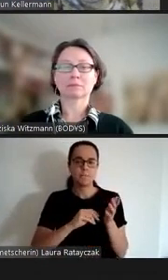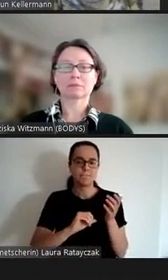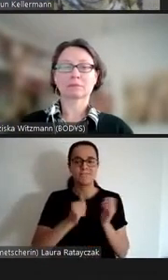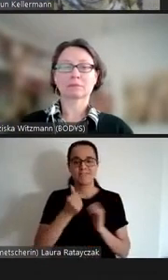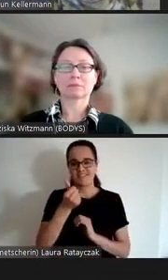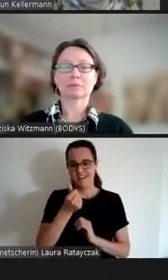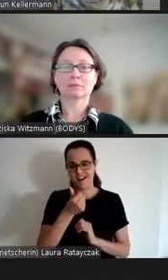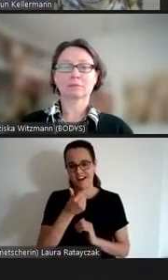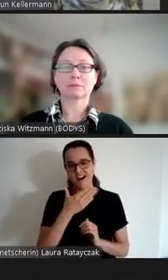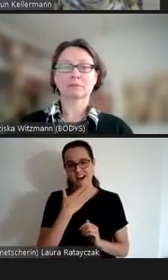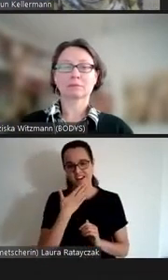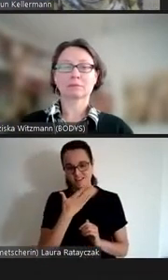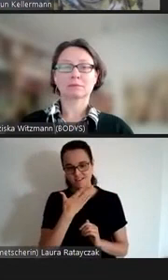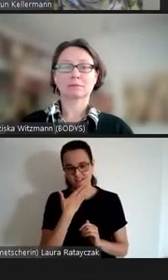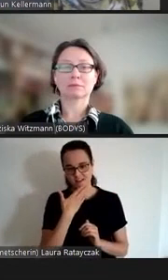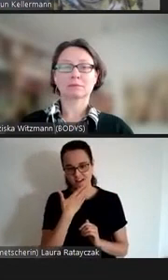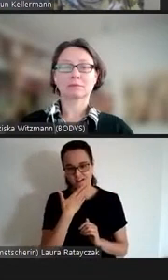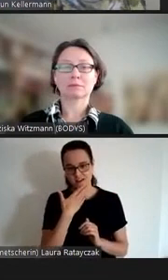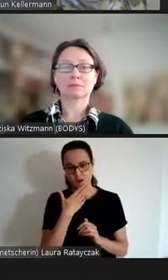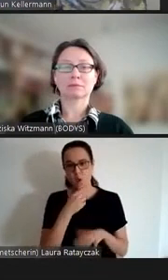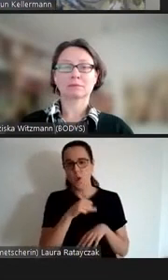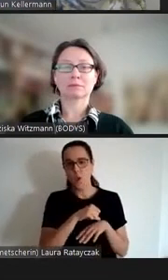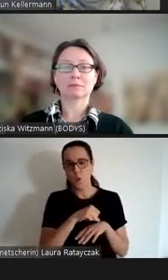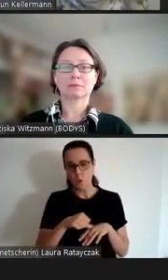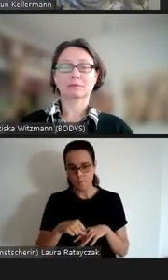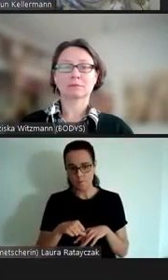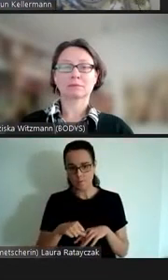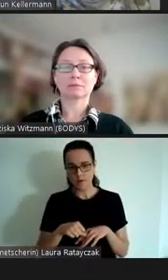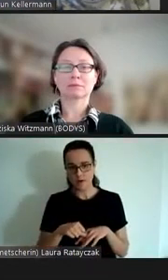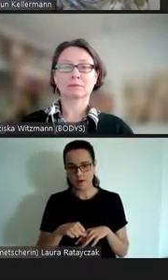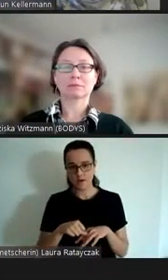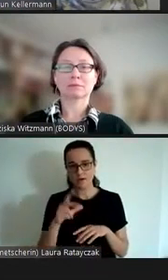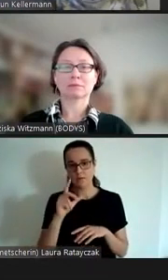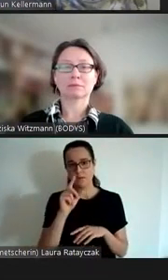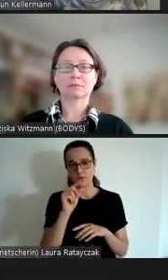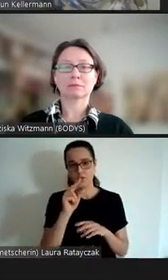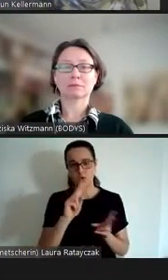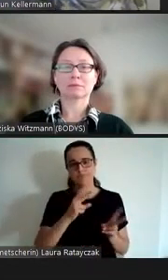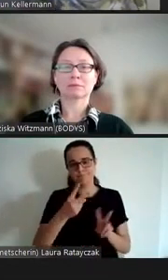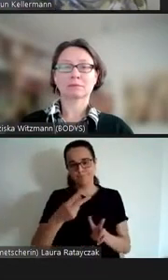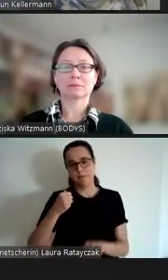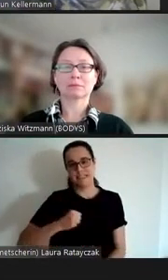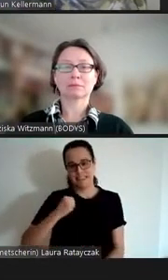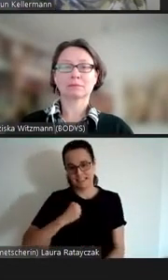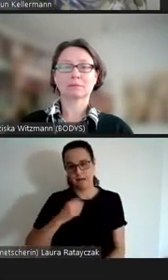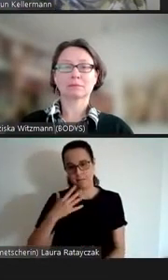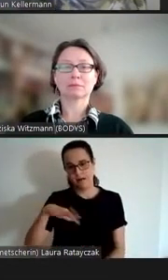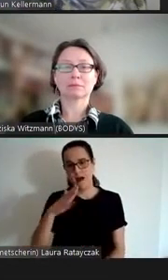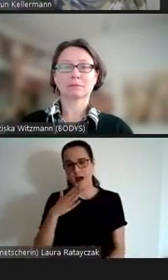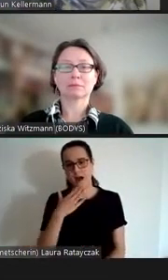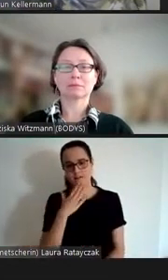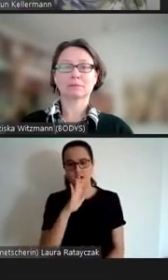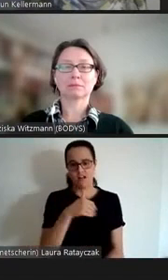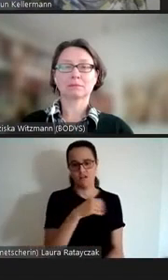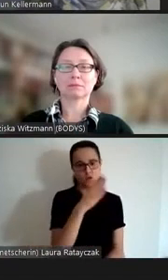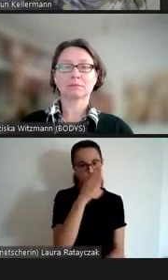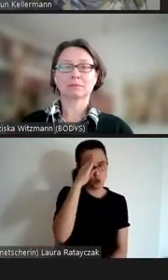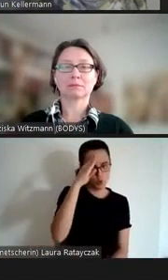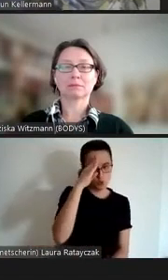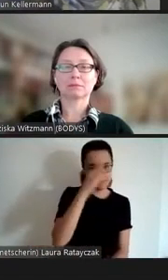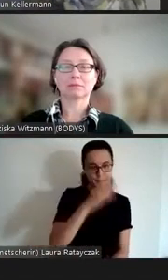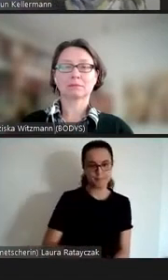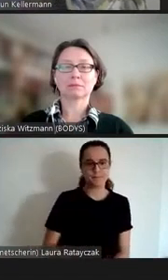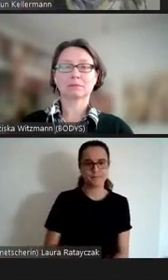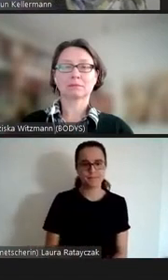ist über diese Operation in ein Mädchen verwandelt zitiere den